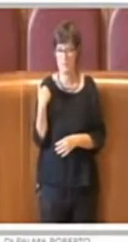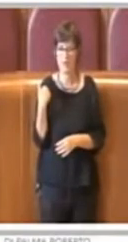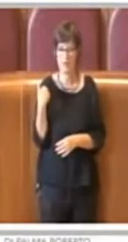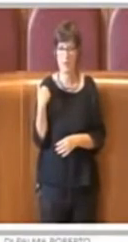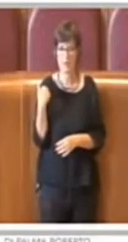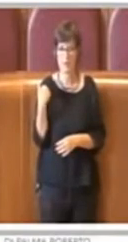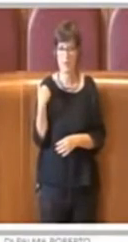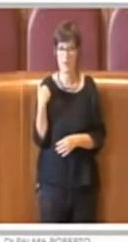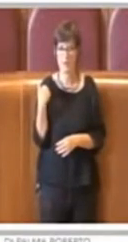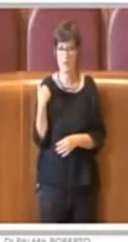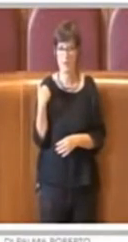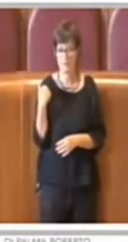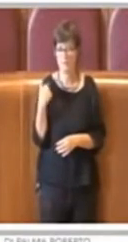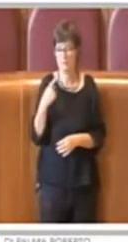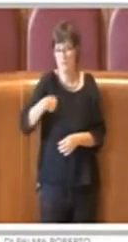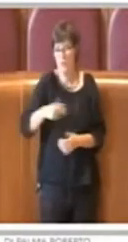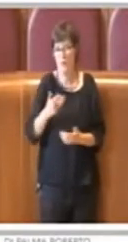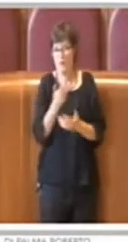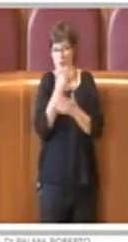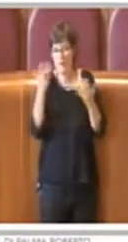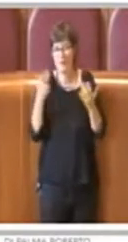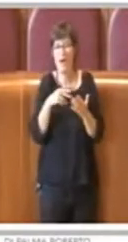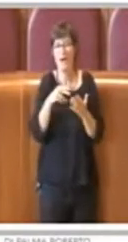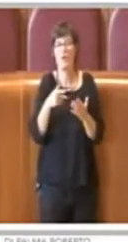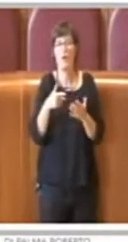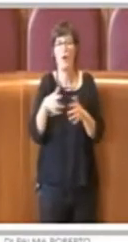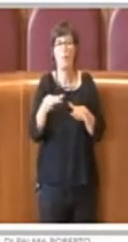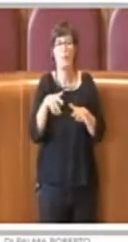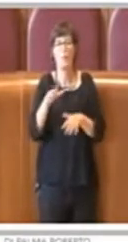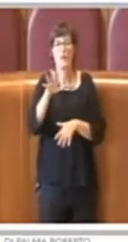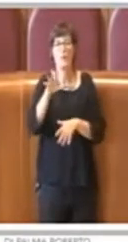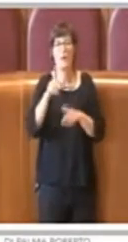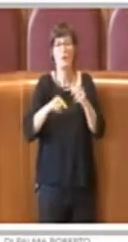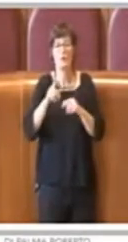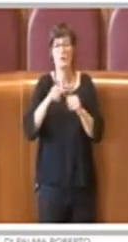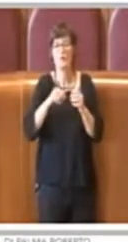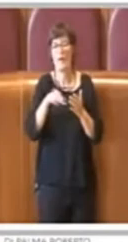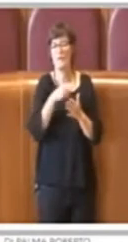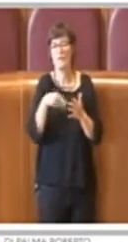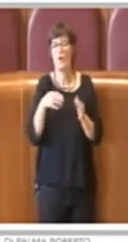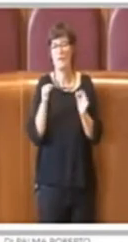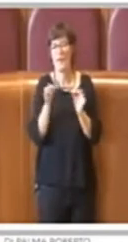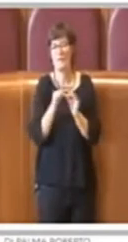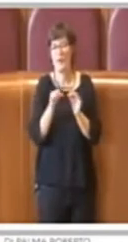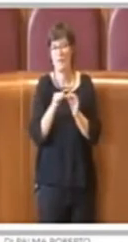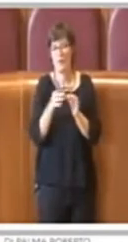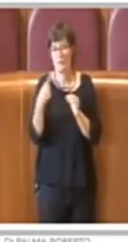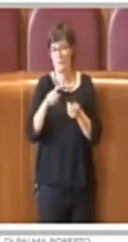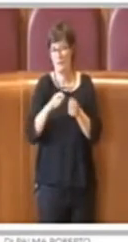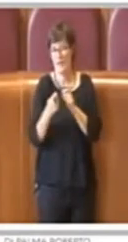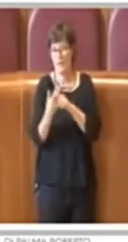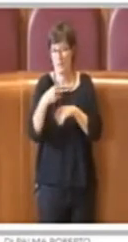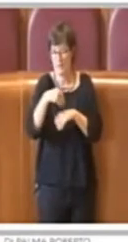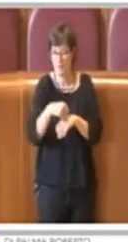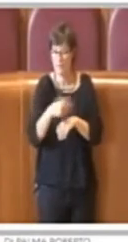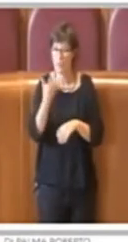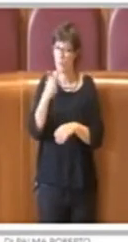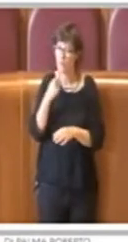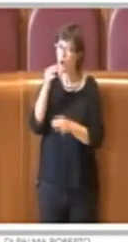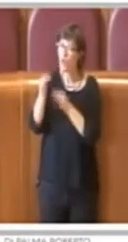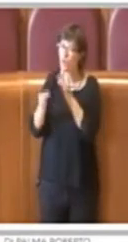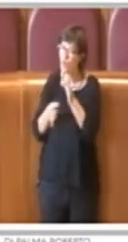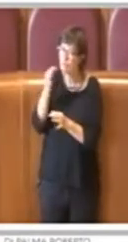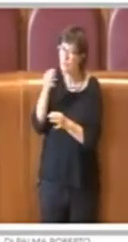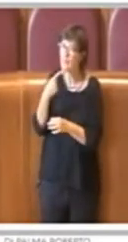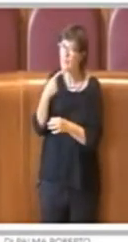il Movimento 5 Stelle voterà favorevolmente a questo emendamento. Ci tengo però a specificare al Consiglio di Filomeni